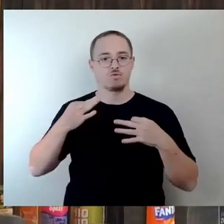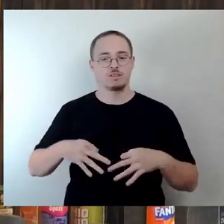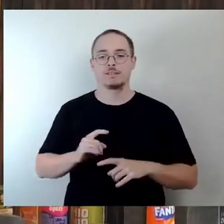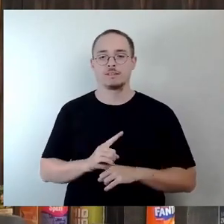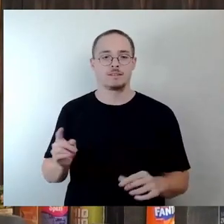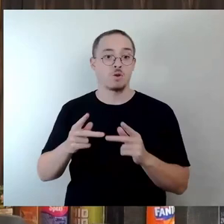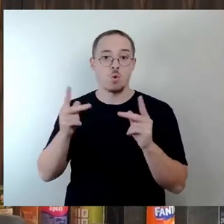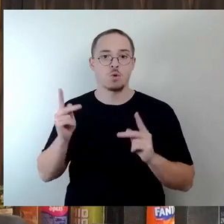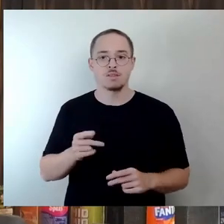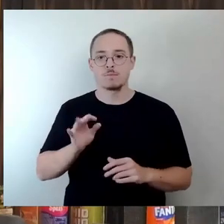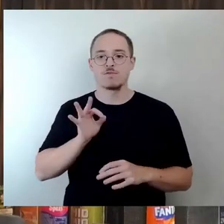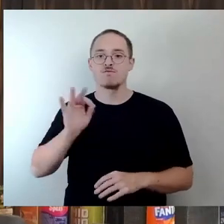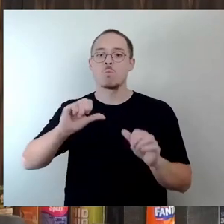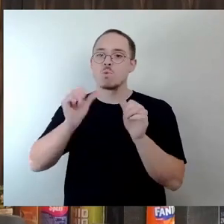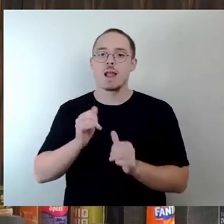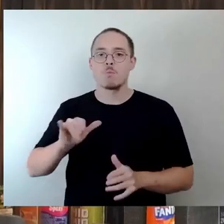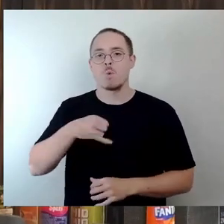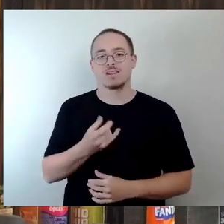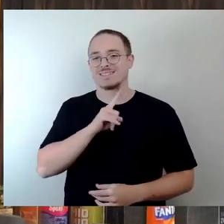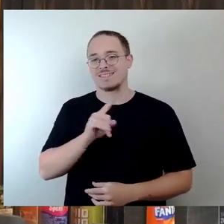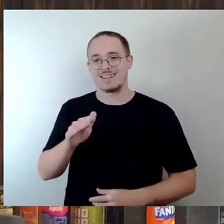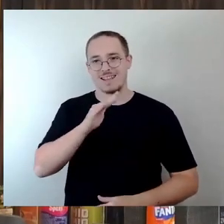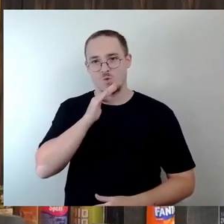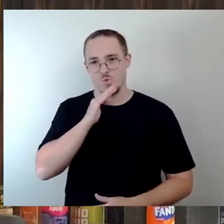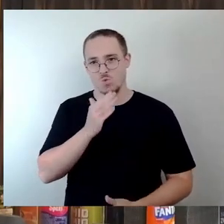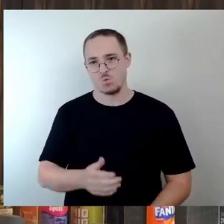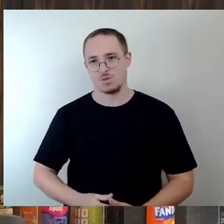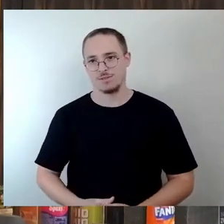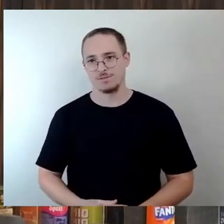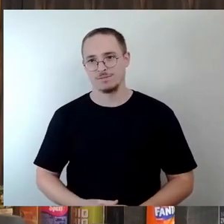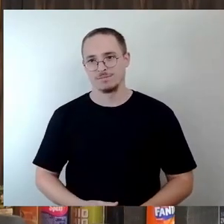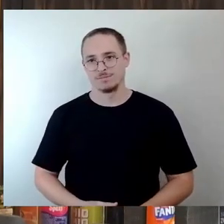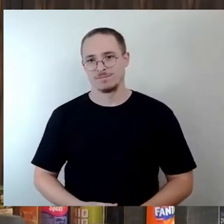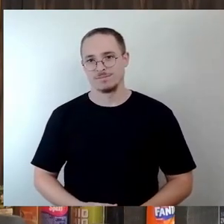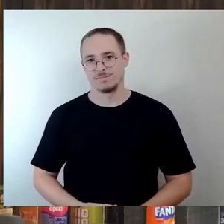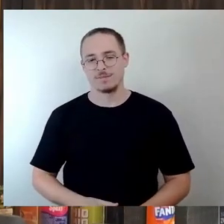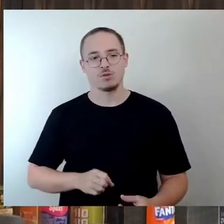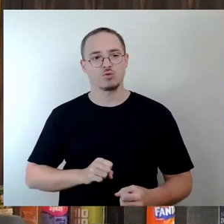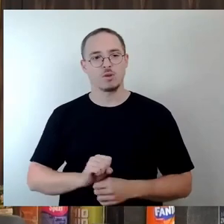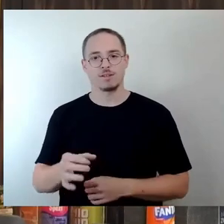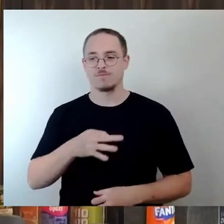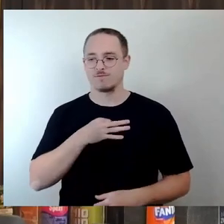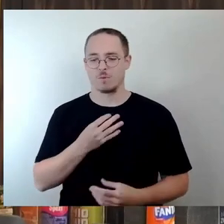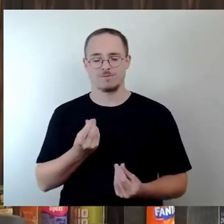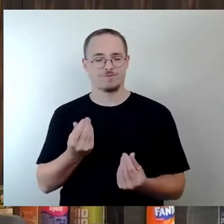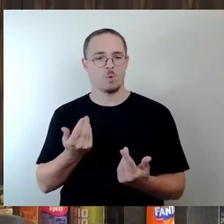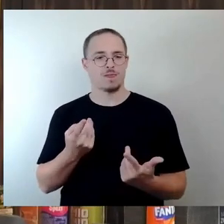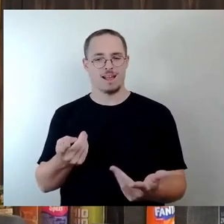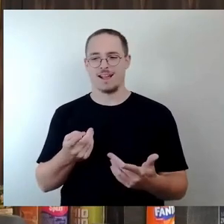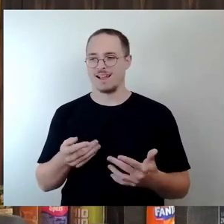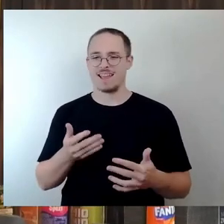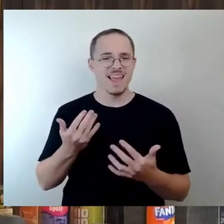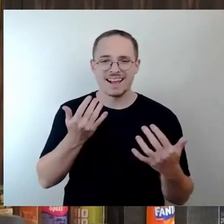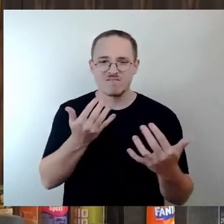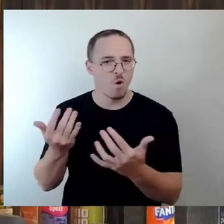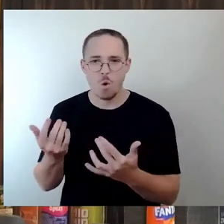Modellprojekt ist, aber gleichzeitig hat man trotzdem den Eindruck, dass es irgendwo bremst und wie Sie ja auch wissen, zitiere ich da immer